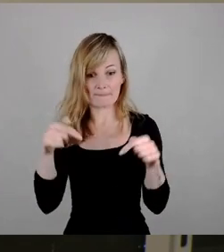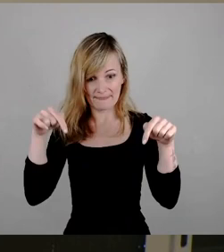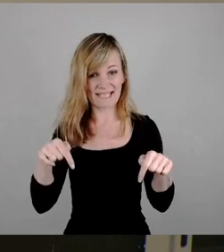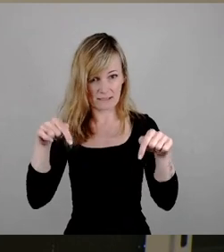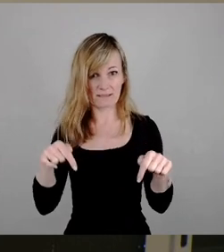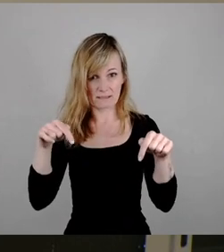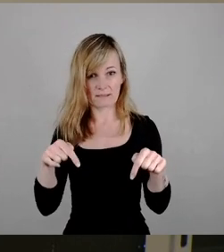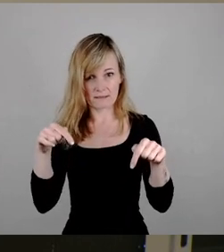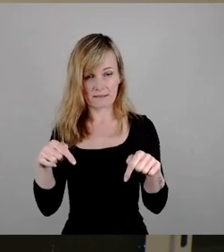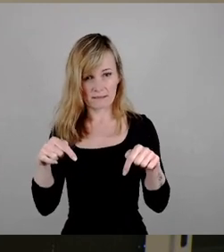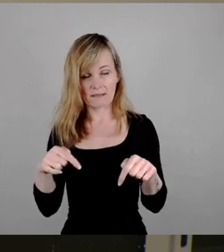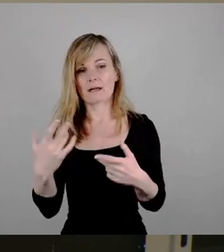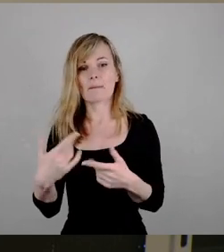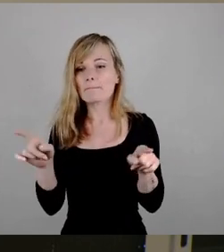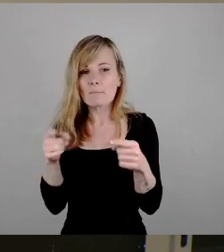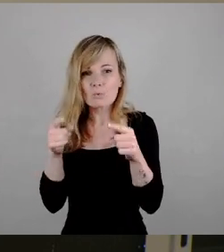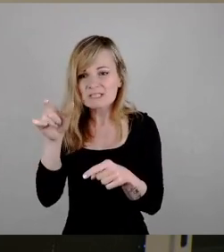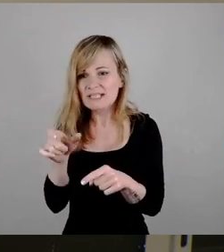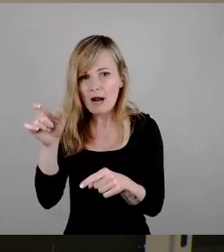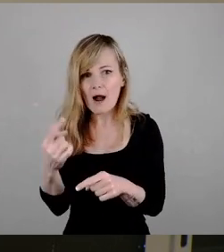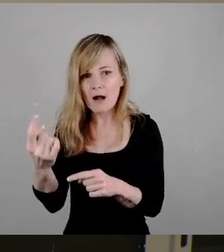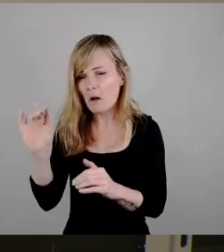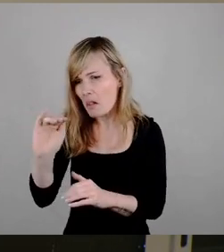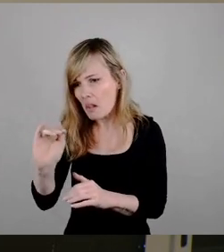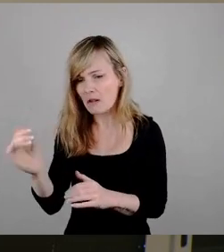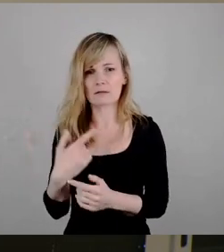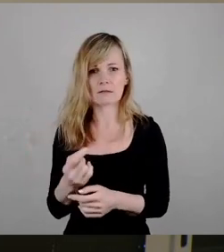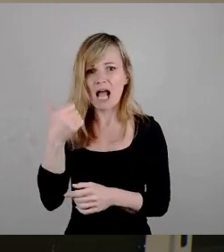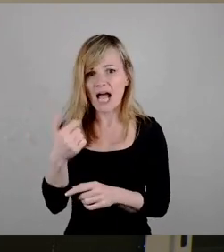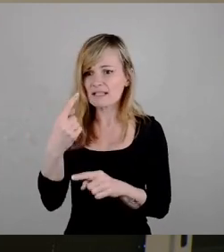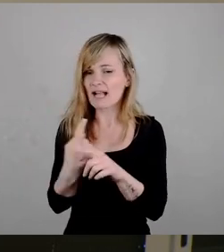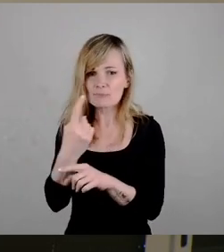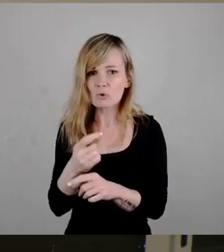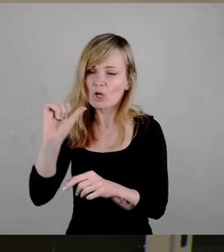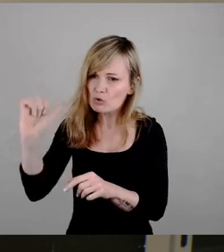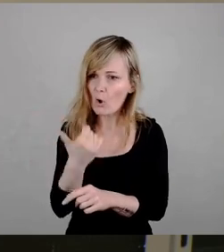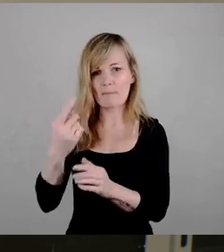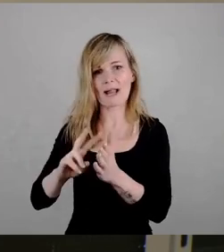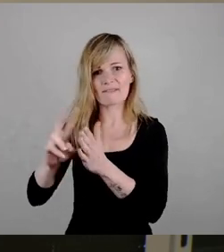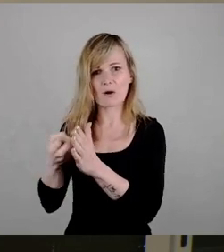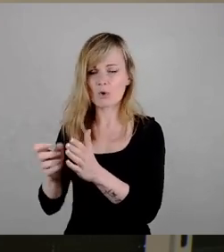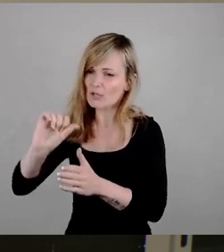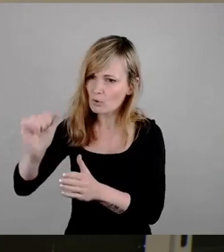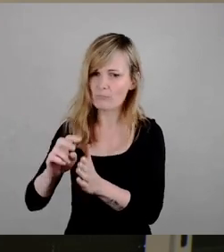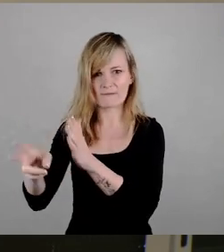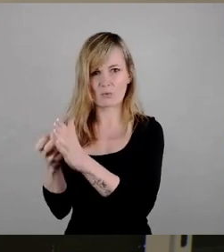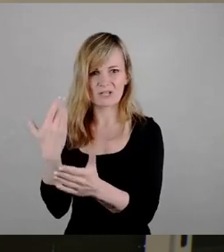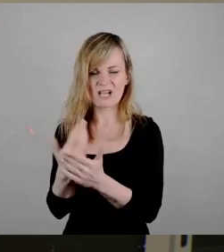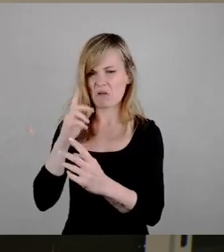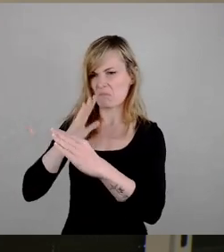einen kleinen Musiker, der nach anderthalb Stunden dasselbe noch mal spielt, dass die dem das verbieten wollen, dieselben Leute sagen,